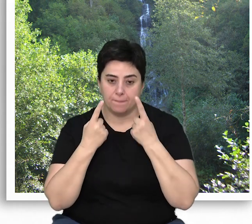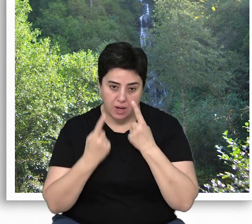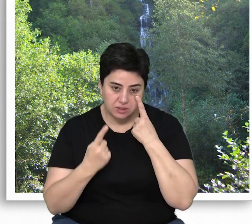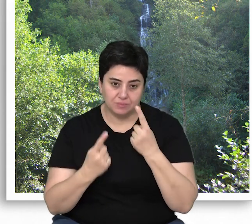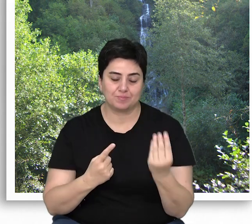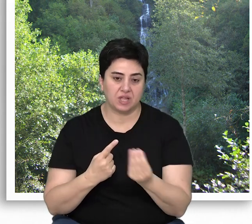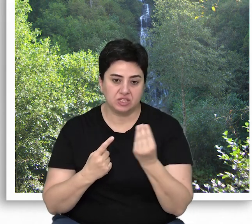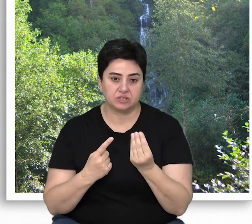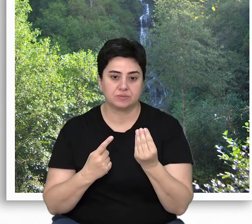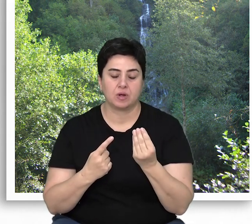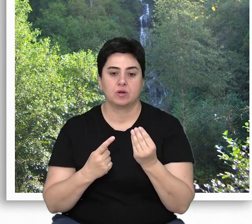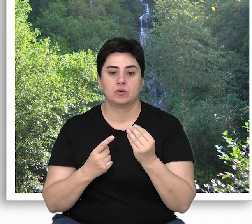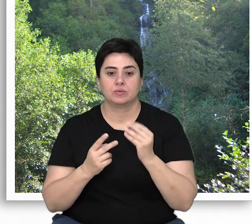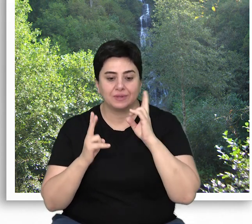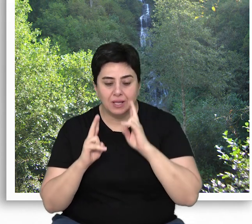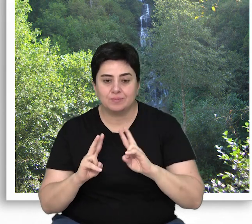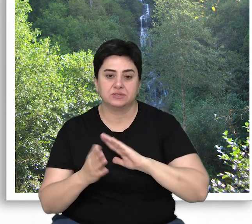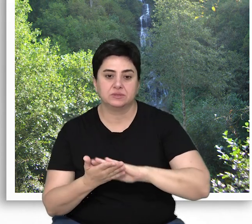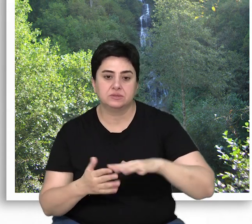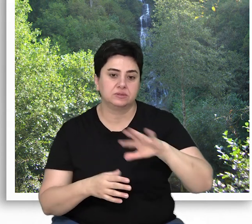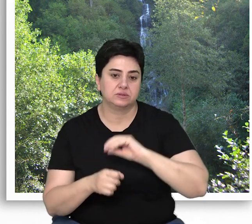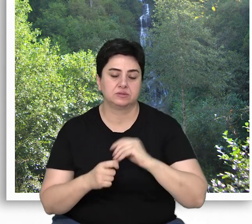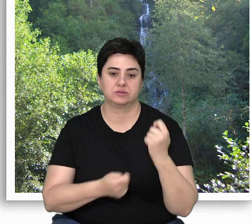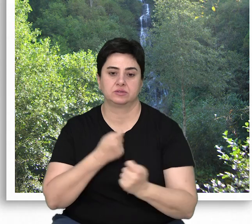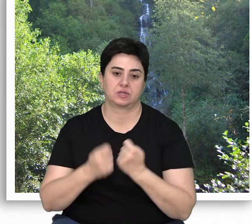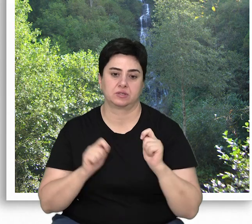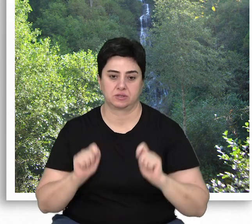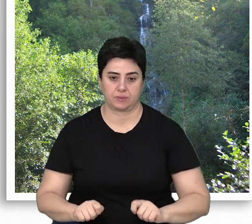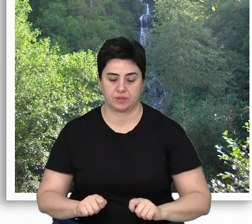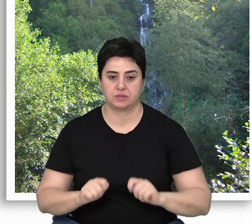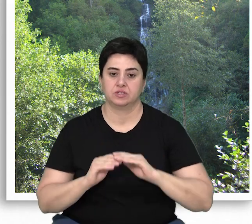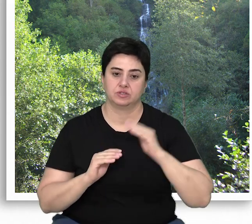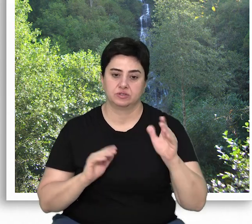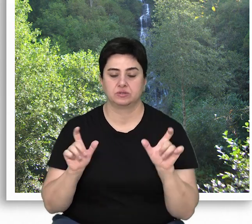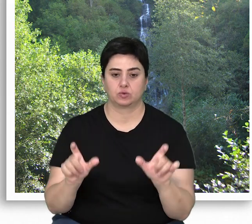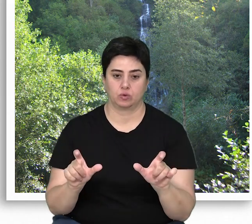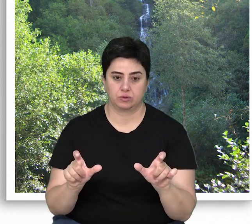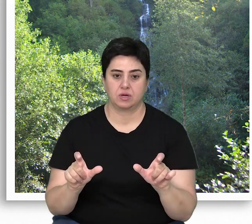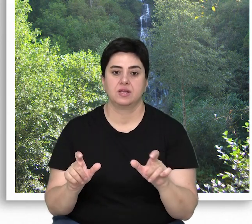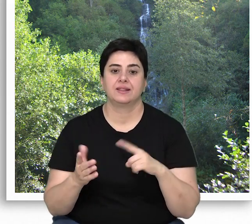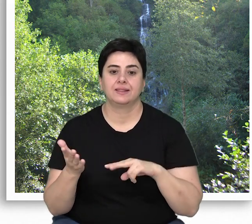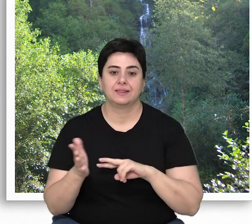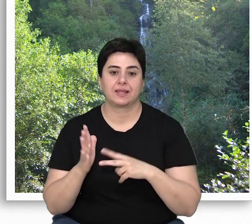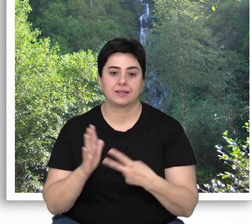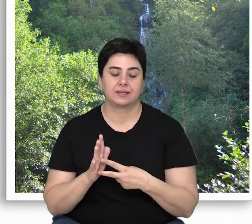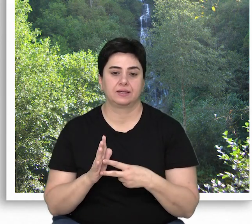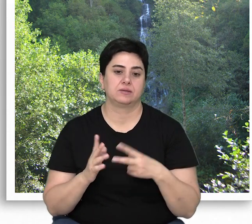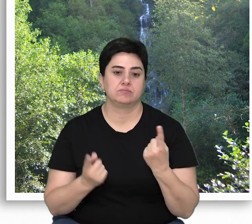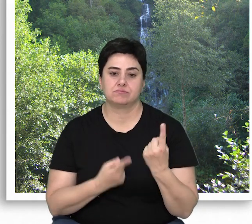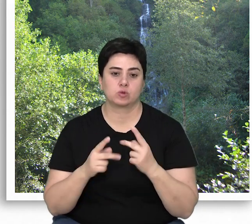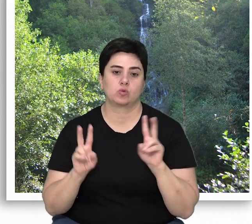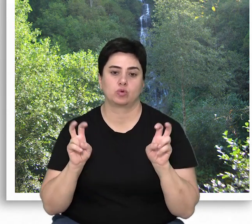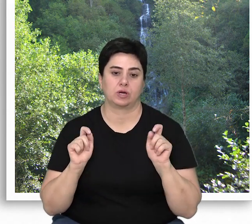bakım, gençleştirme, boşaltma ve bunun gibi rutin ormancılık etkinliklerinin dışında tutma gibi teknik önlemler